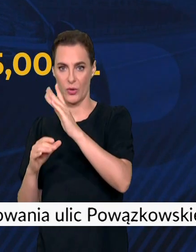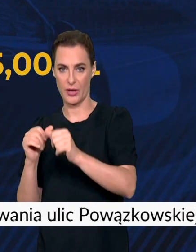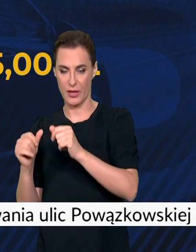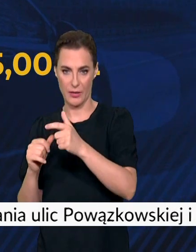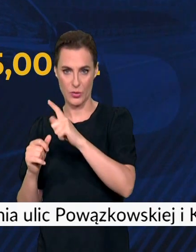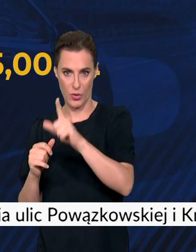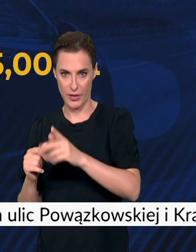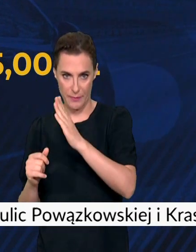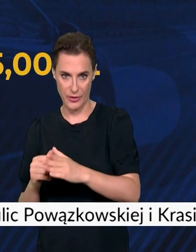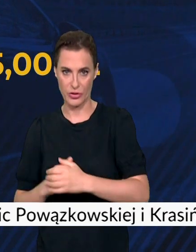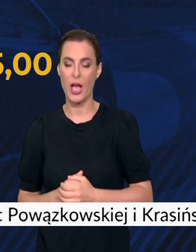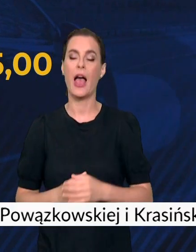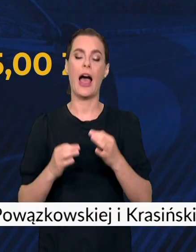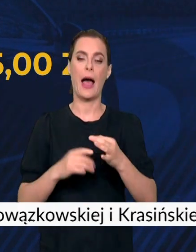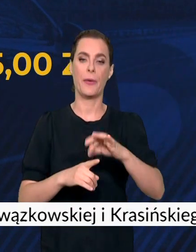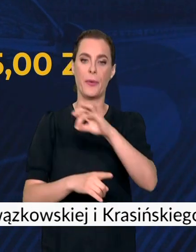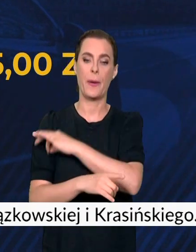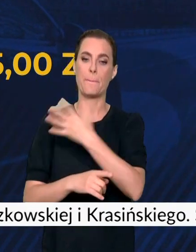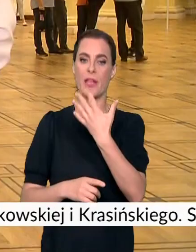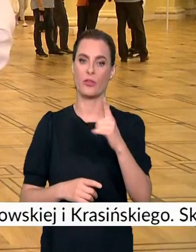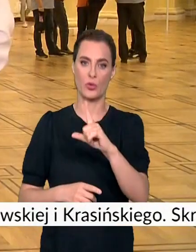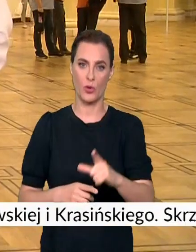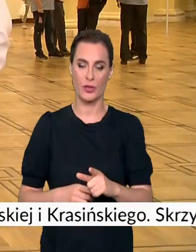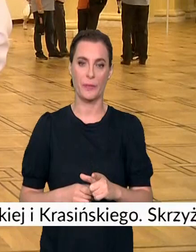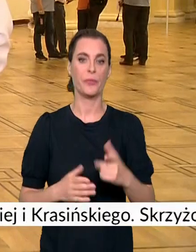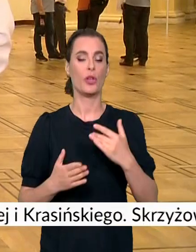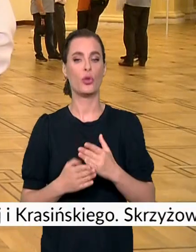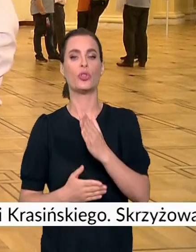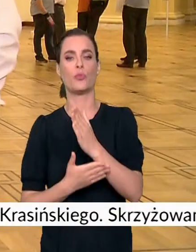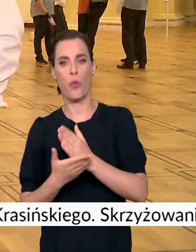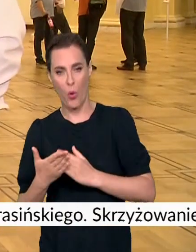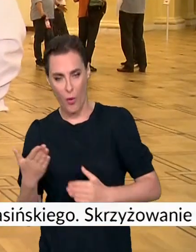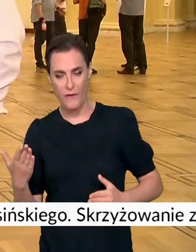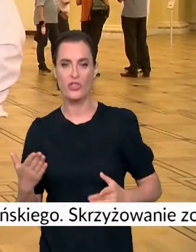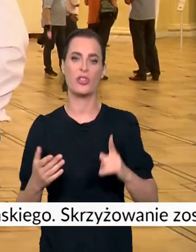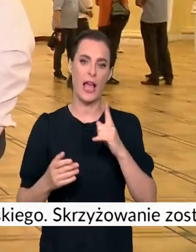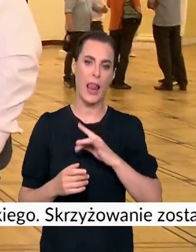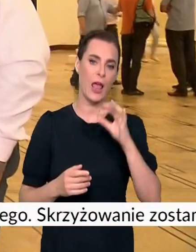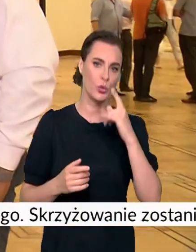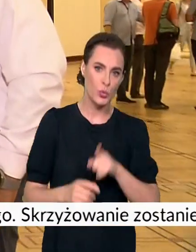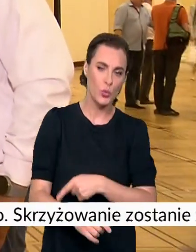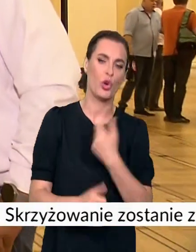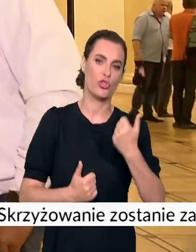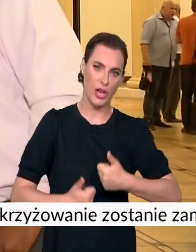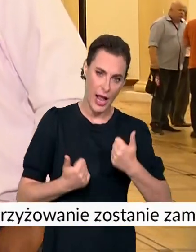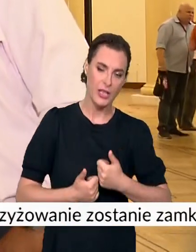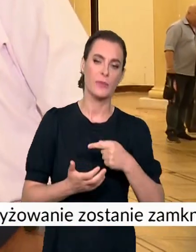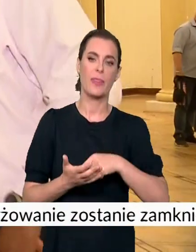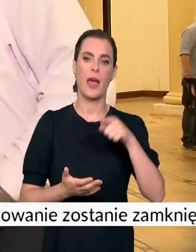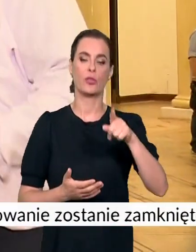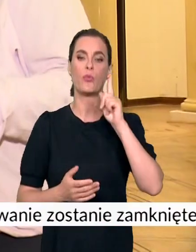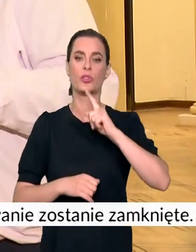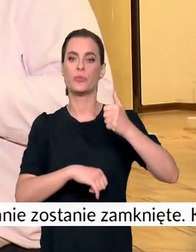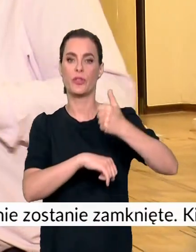kilometr w stolicy nie będzie wyższa niż 5 zł. To połowiczny, ale długo wyczekiwany kompromis, mówi Dariusz Chojnacki,